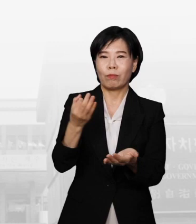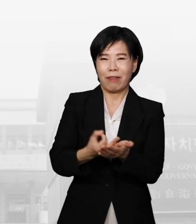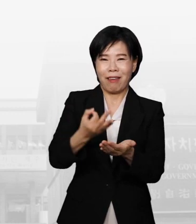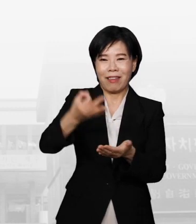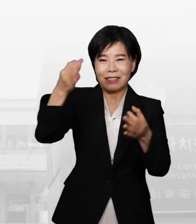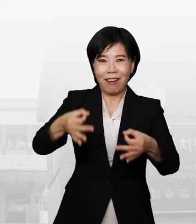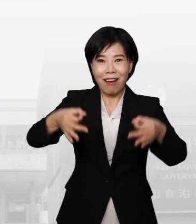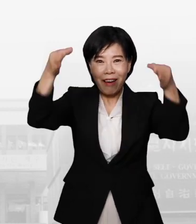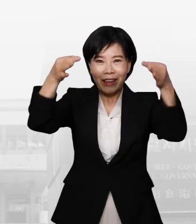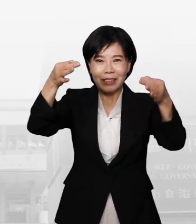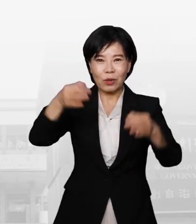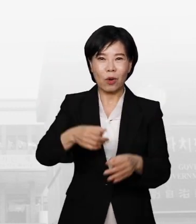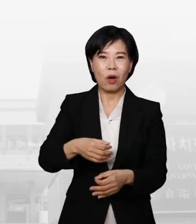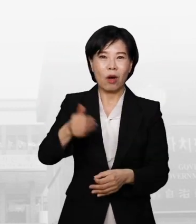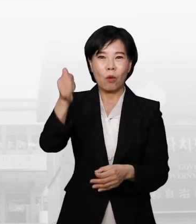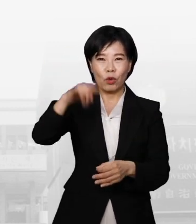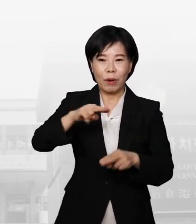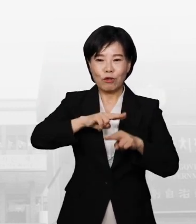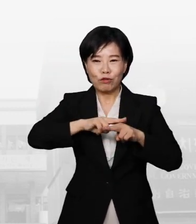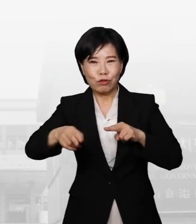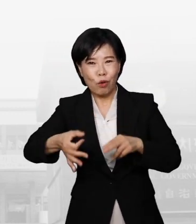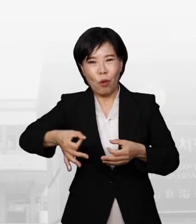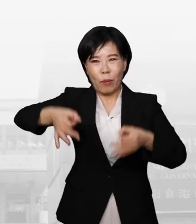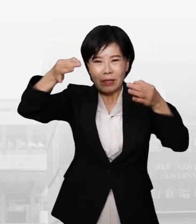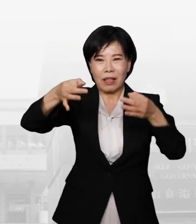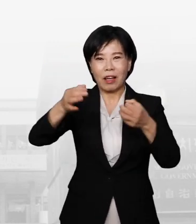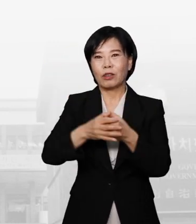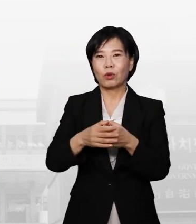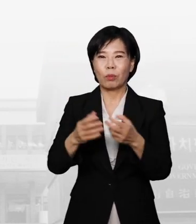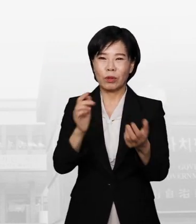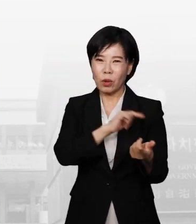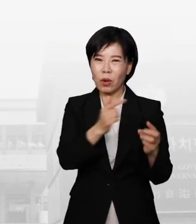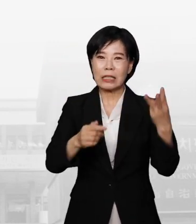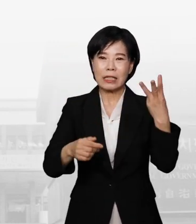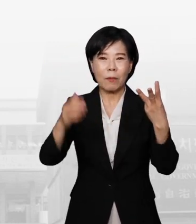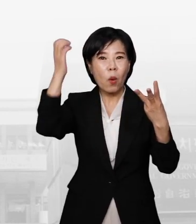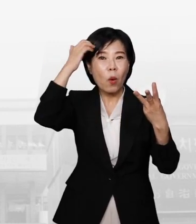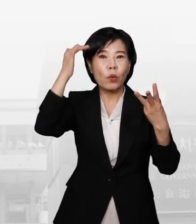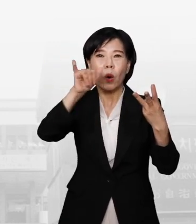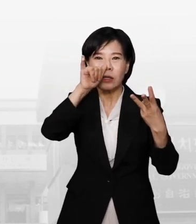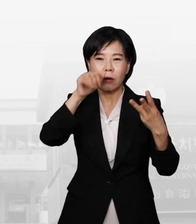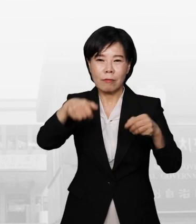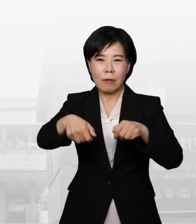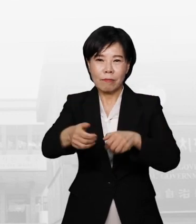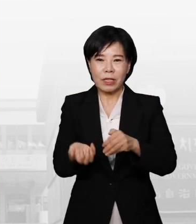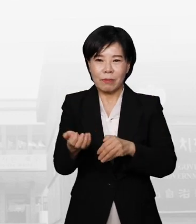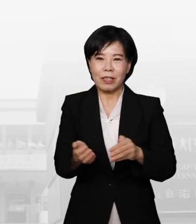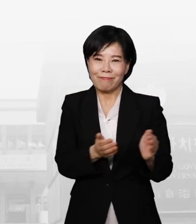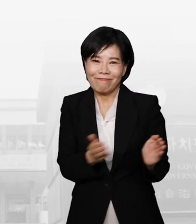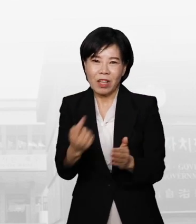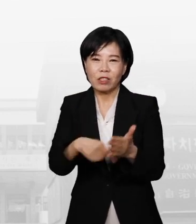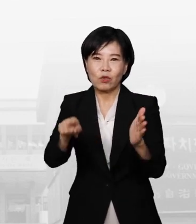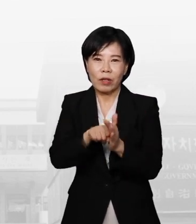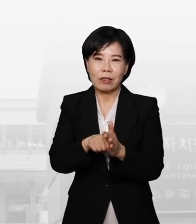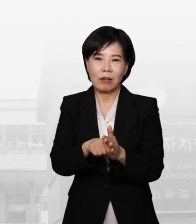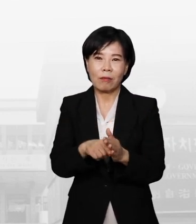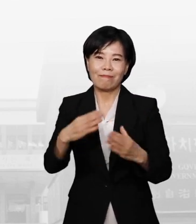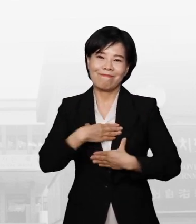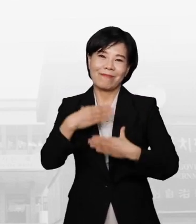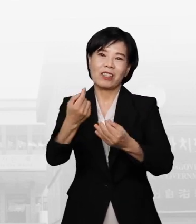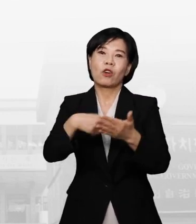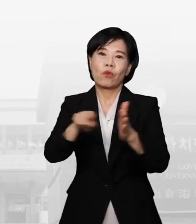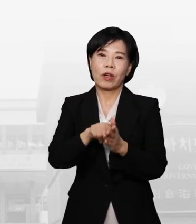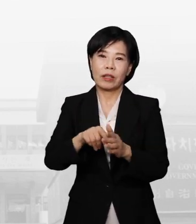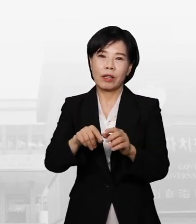고물가, 고유가, 고금리 등 신3고 경제위기 상황에 선제적으로 대응하기 위해서 민생경제